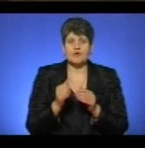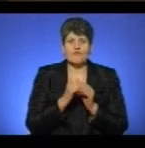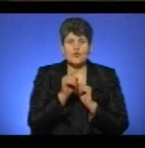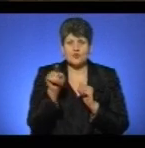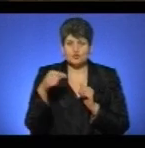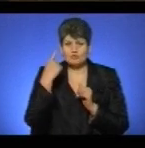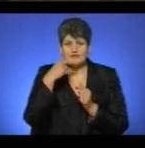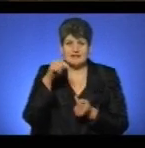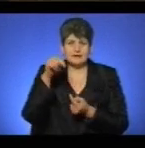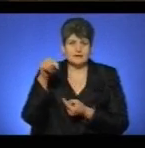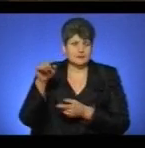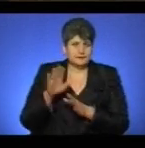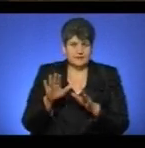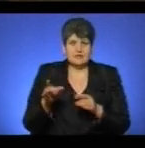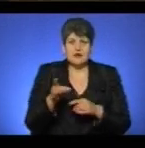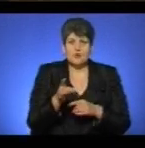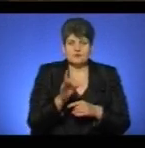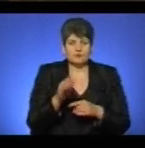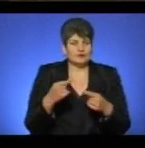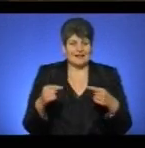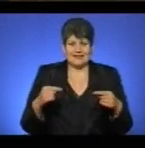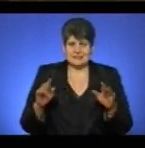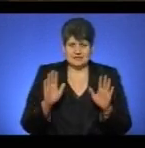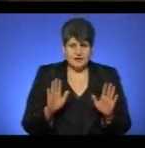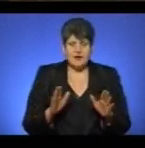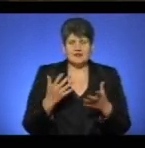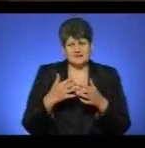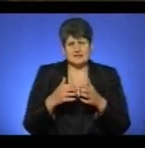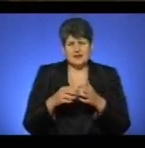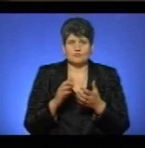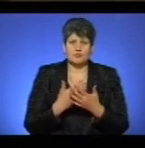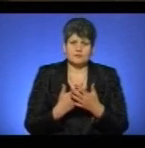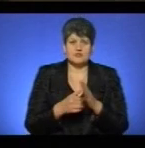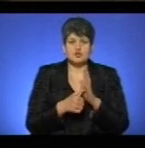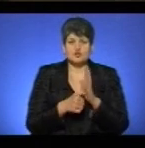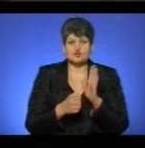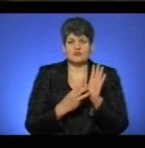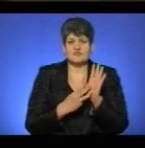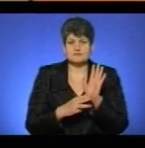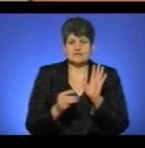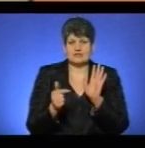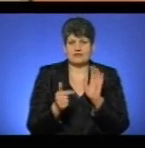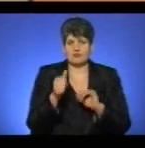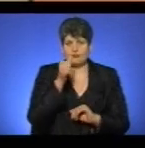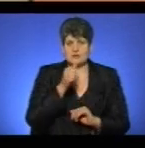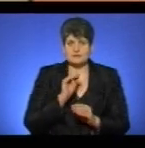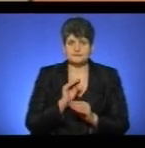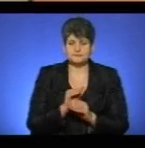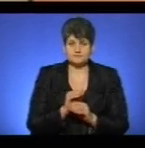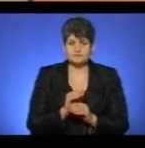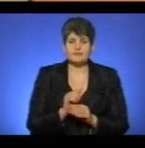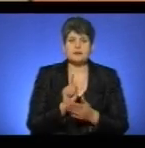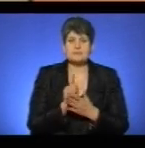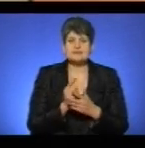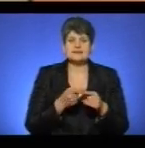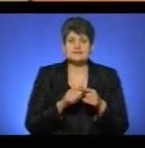індивідуальному випадку цей розмір буде різний, але в середньому це близько 680 гривень на місяць. Пенсії за цими